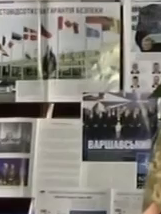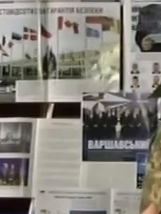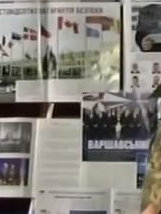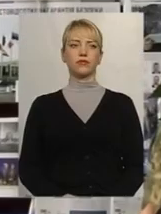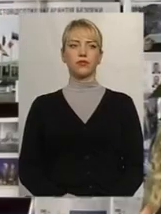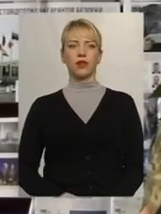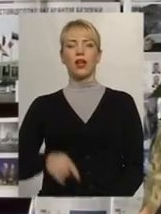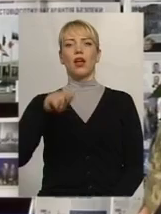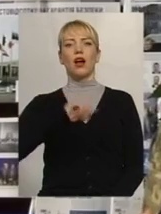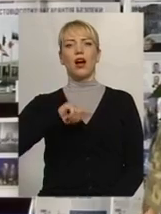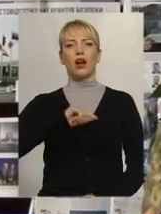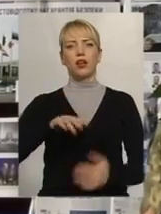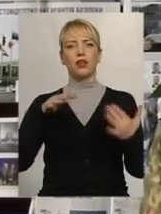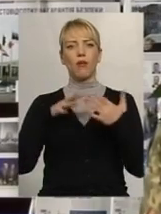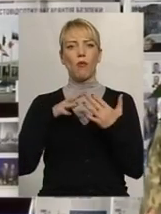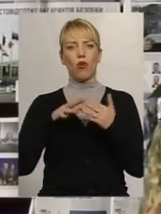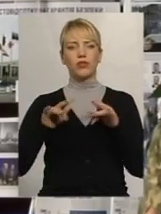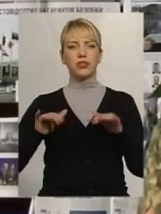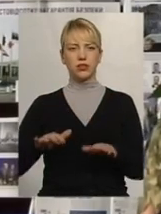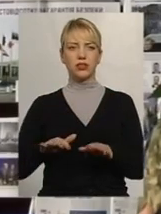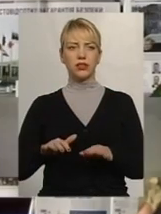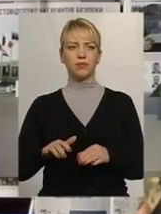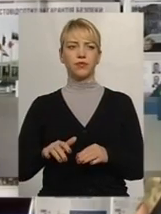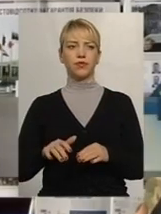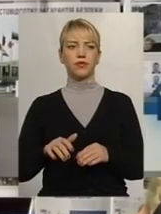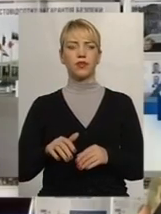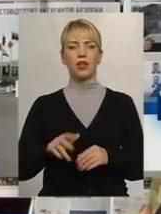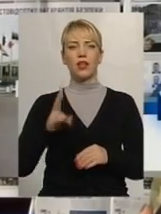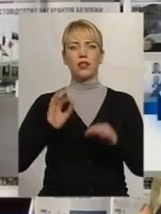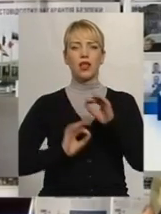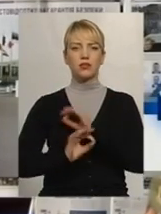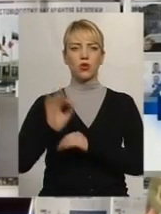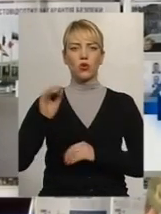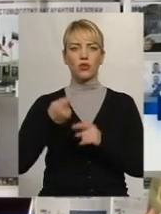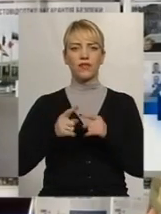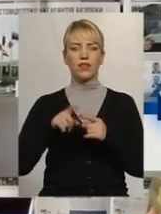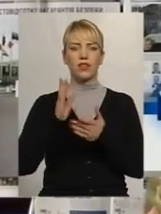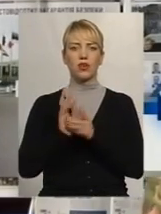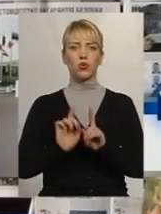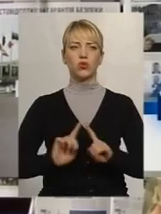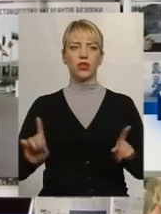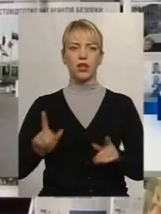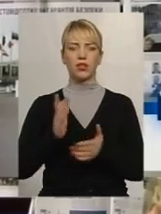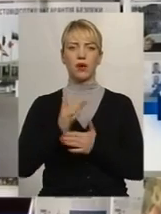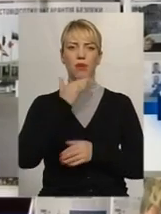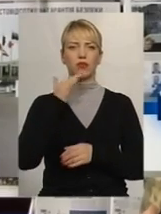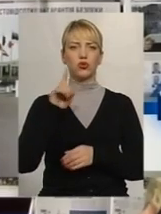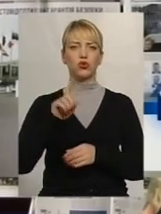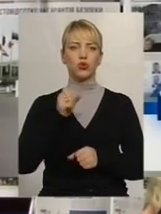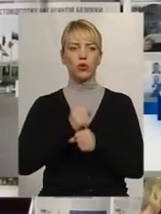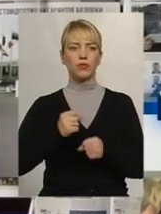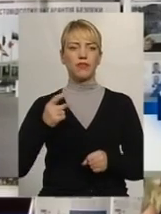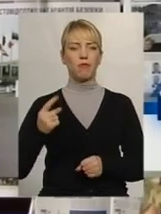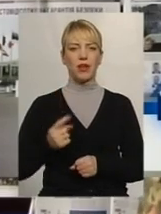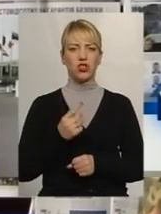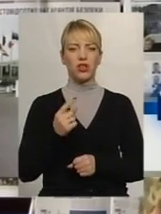Характер бойових дій на Сході, він є унікальним, є багато чого робиться вперше